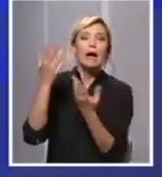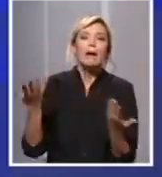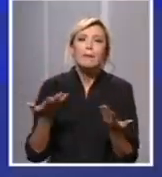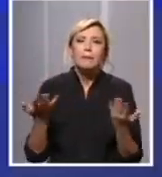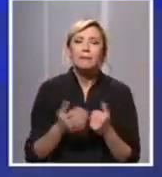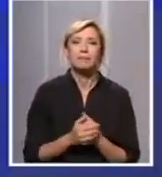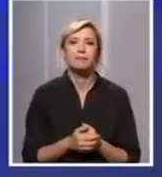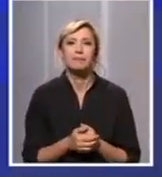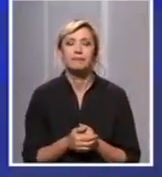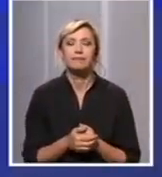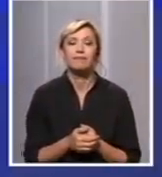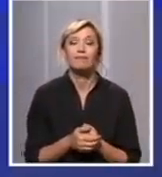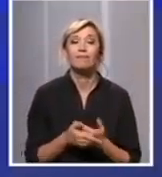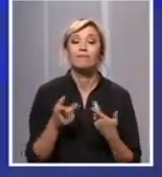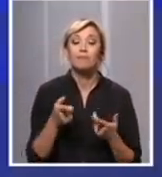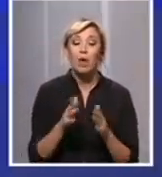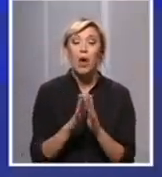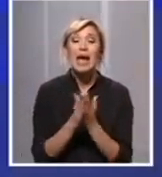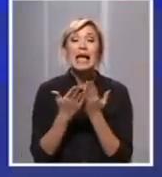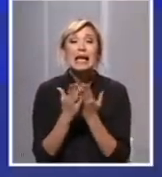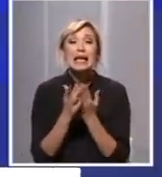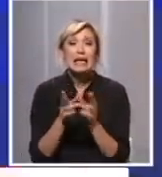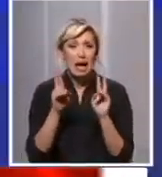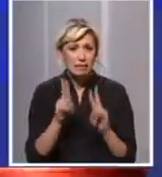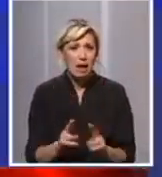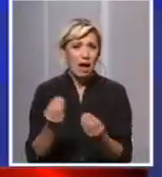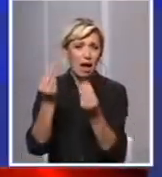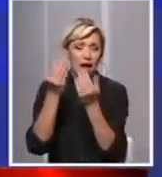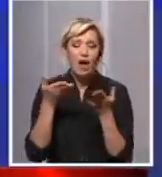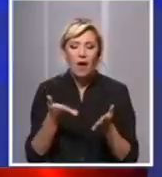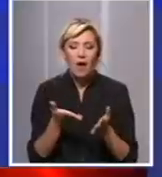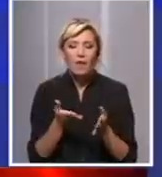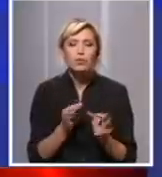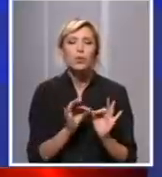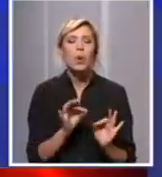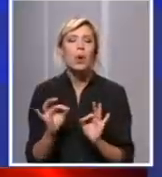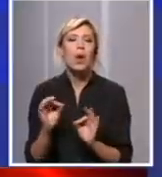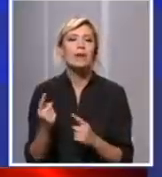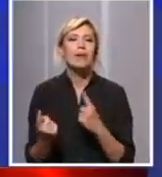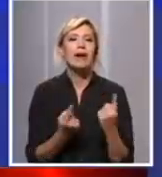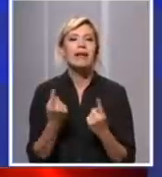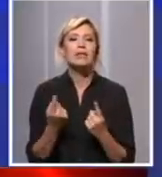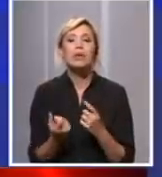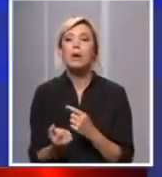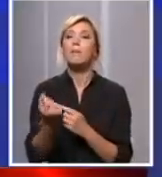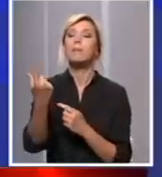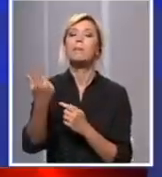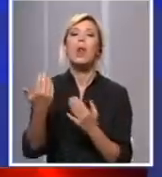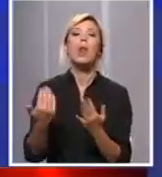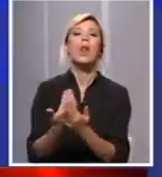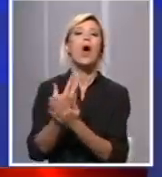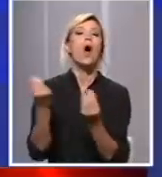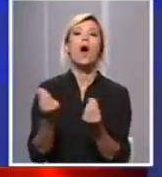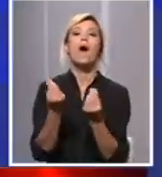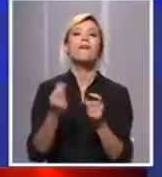Pa, znate šta je u epidemiološkim knjigama? Ovo su neki uobičajni scenariji kada se pojavi jedan nov virus u populaciji